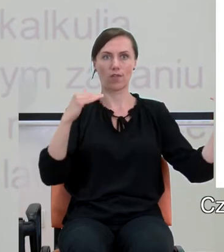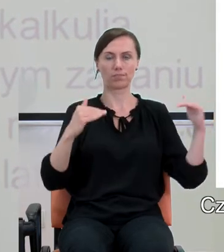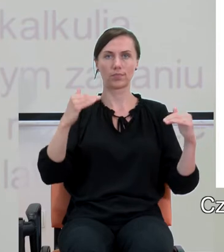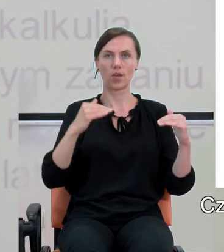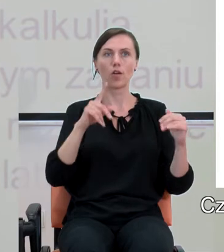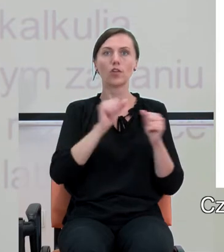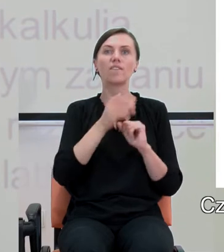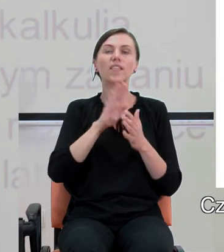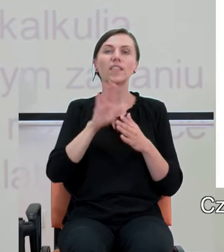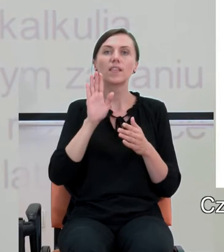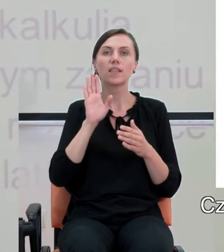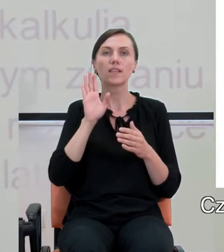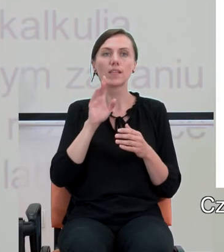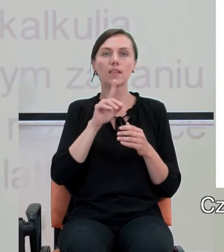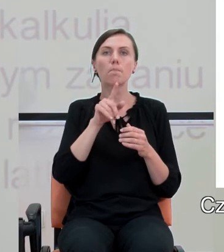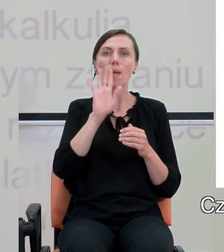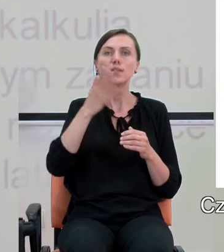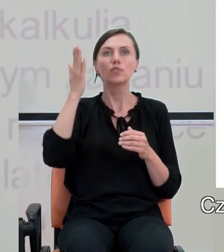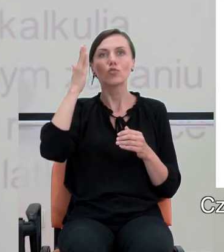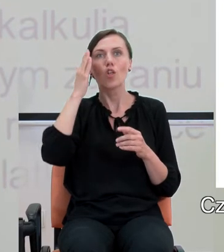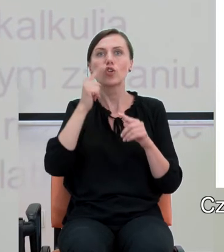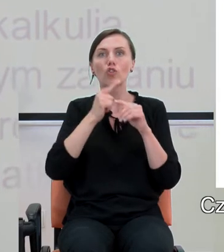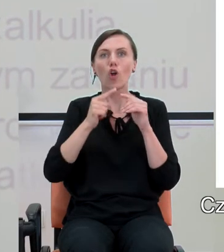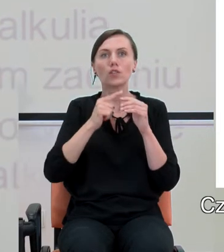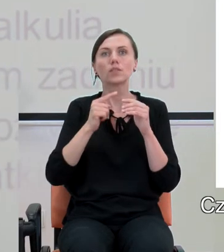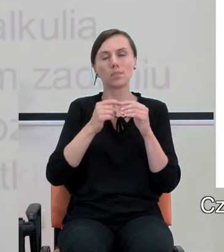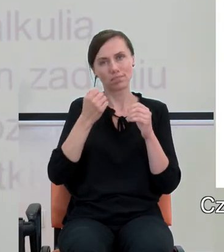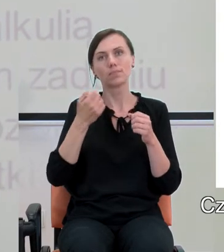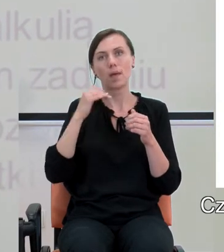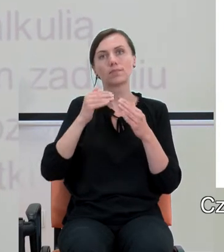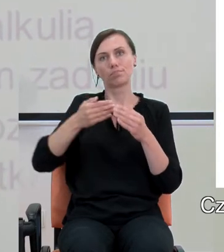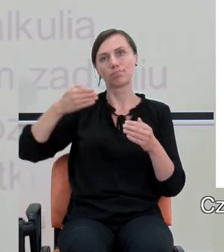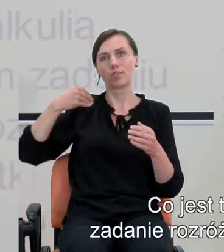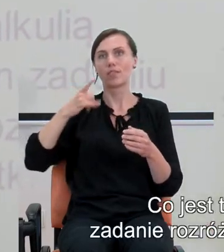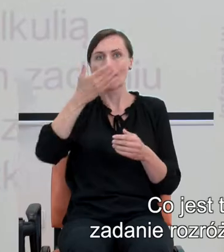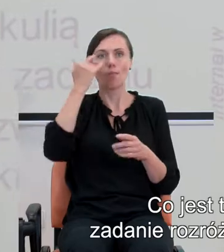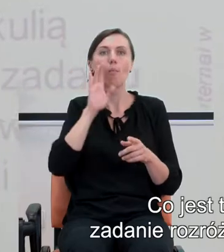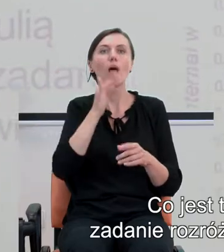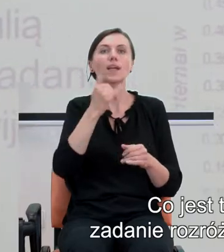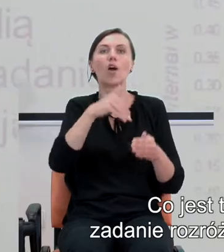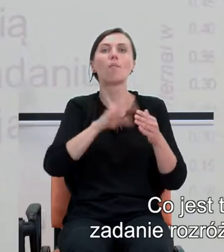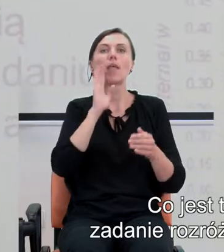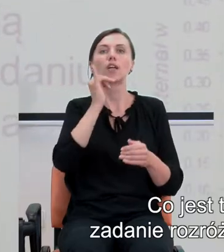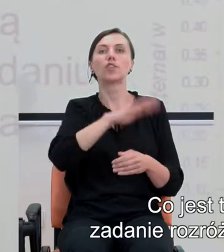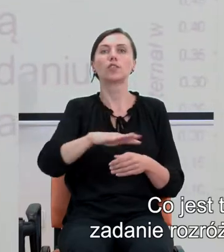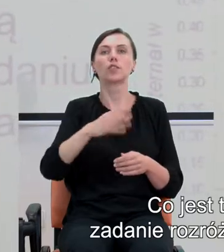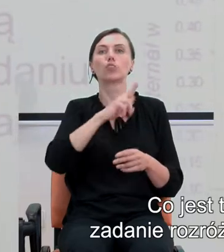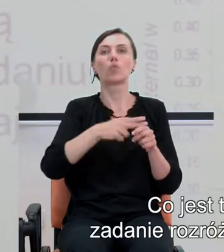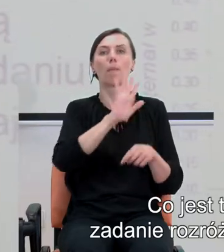są w tej zdolności trochę, a nawet bardzo do tyłu. Co jest tutaj istotne?